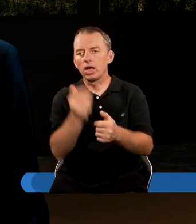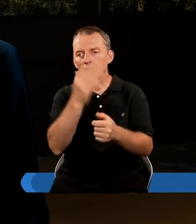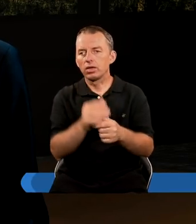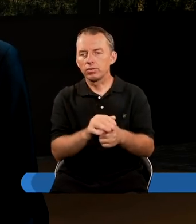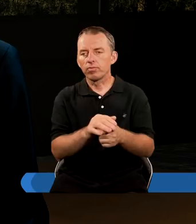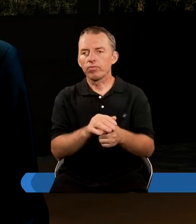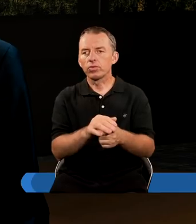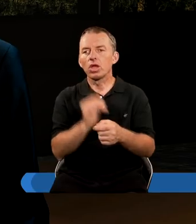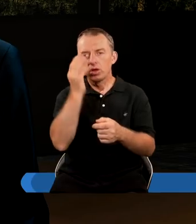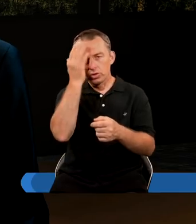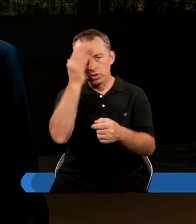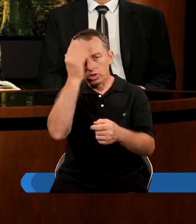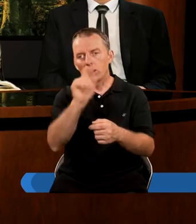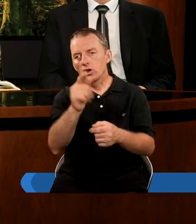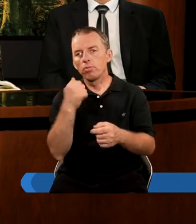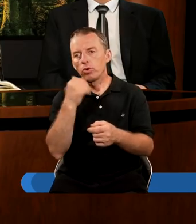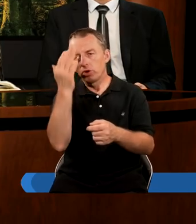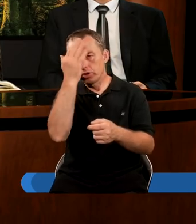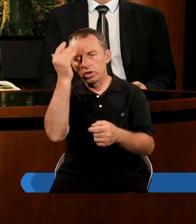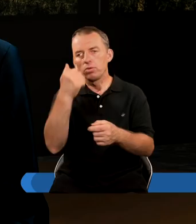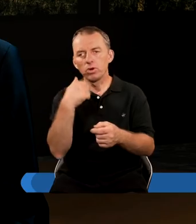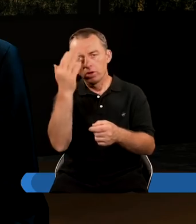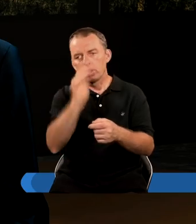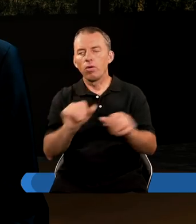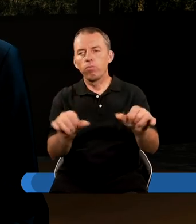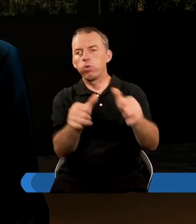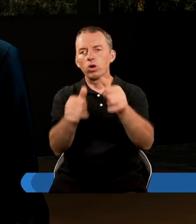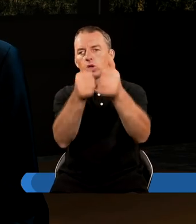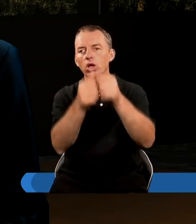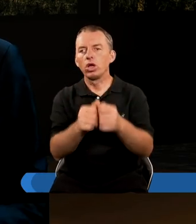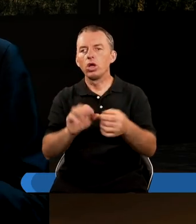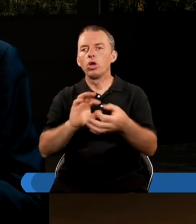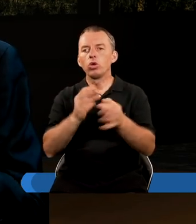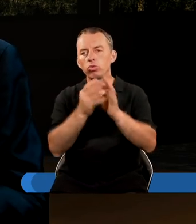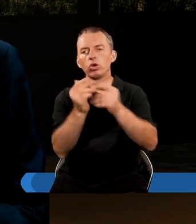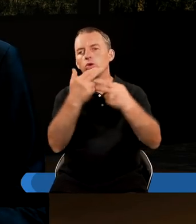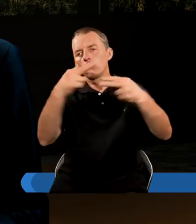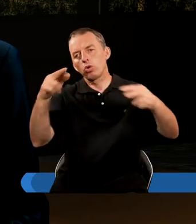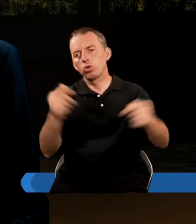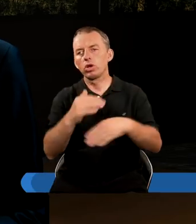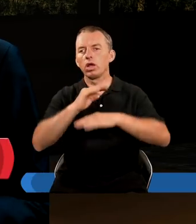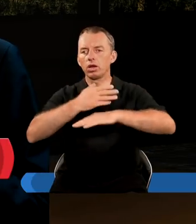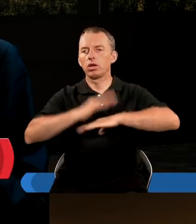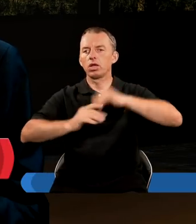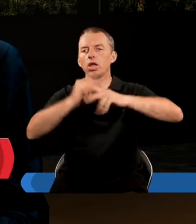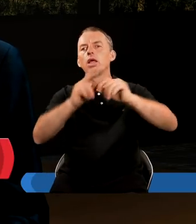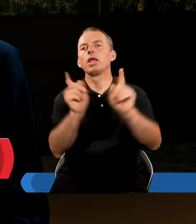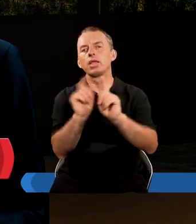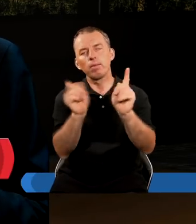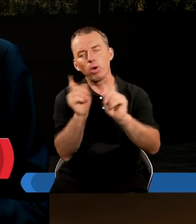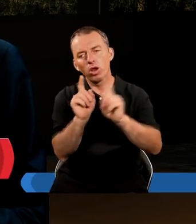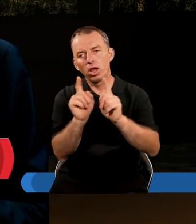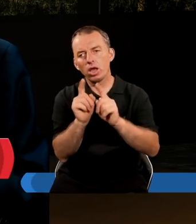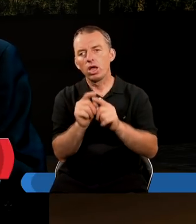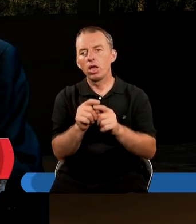Tam ujawnia się... Jegoś snu. Ale co było w tym śnie? W tym śnie był posąg złożony z różnych rodzajów kruszców, które symbolizowały